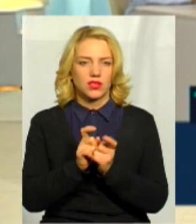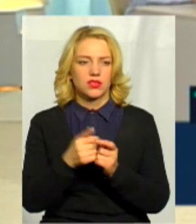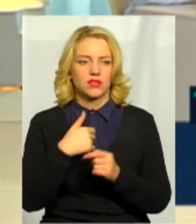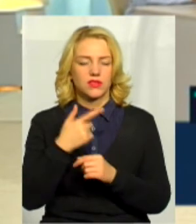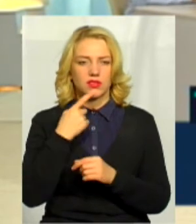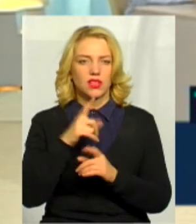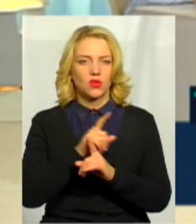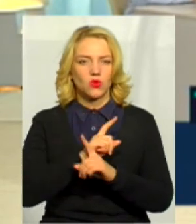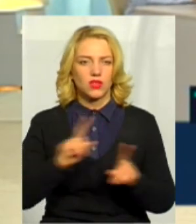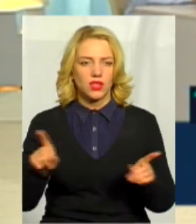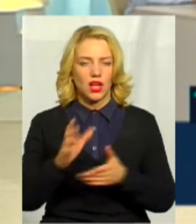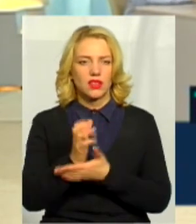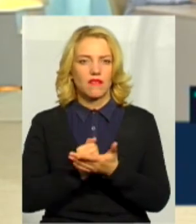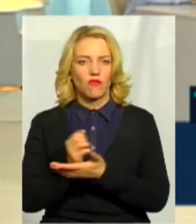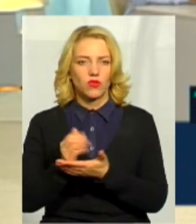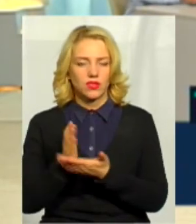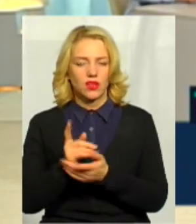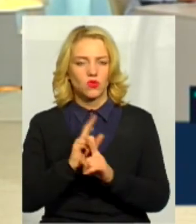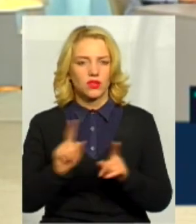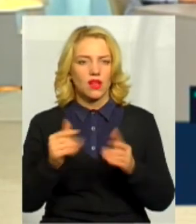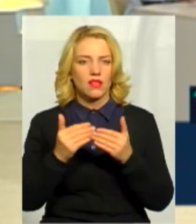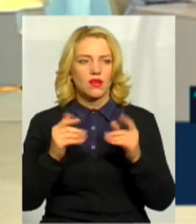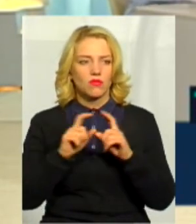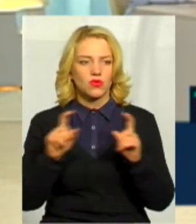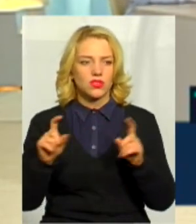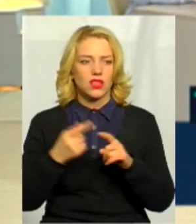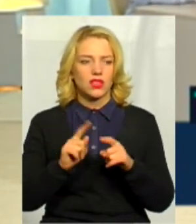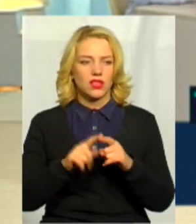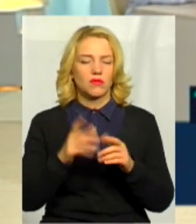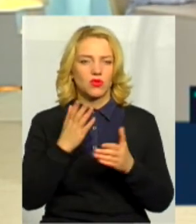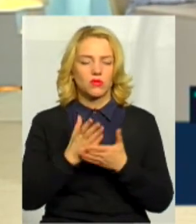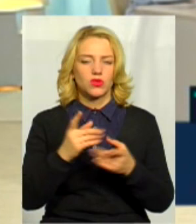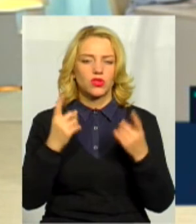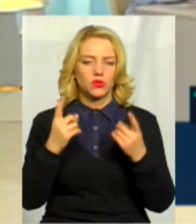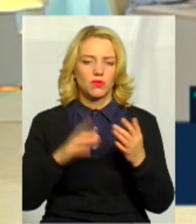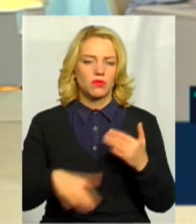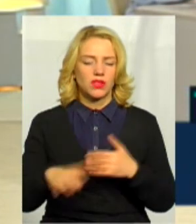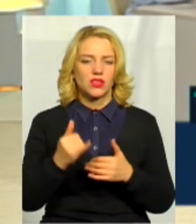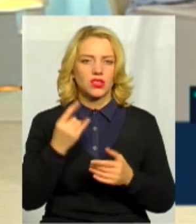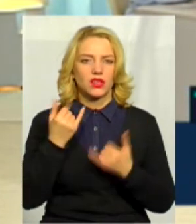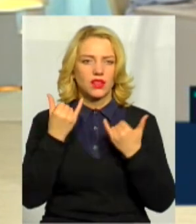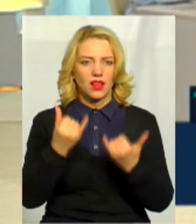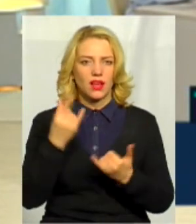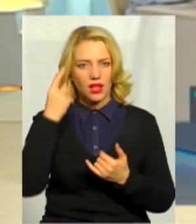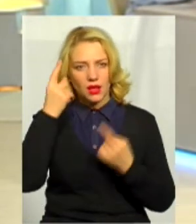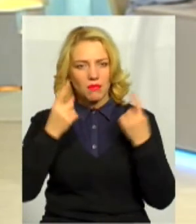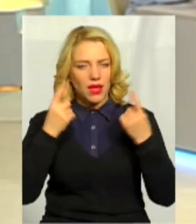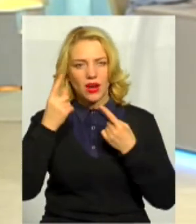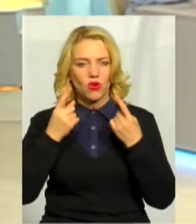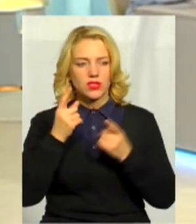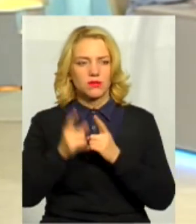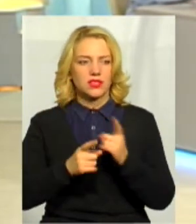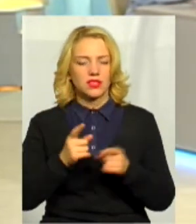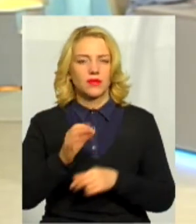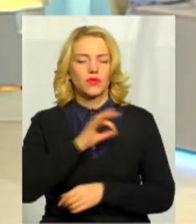унікальні фонди, унікальний музей, і взагалі може бути супермайданчиком для переосмислення минулого. Про це ми говорили,